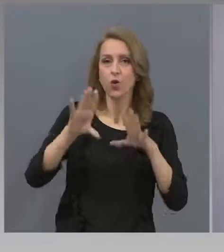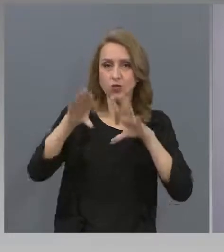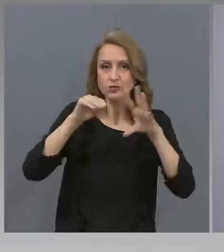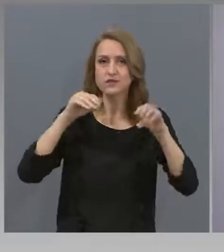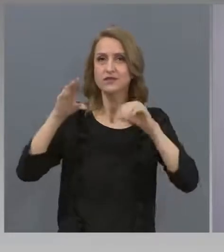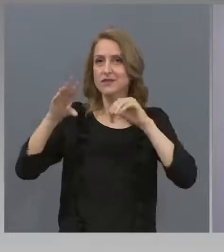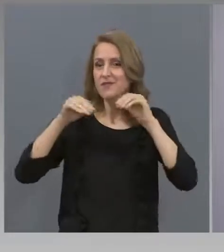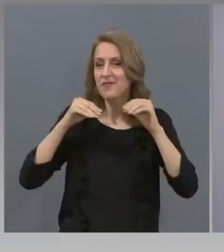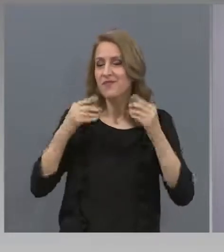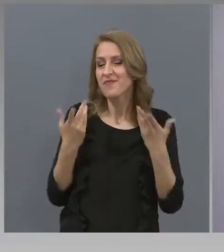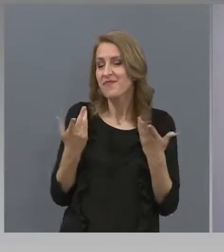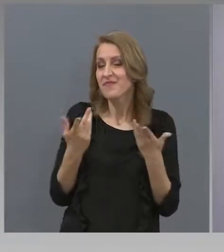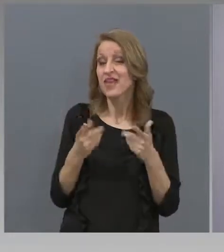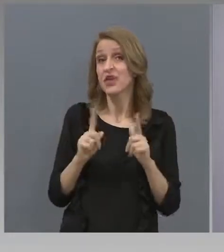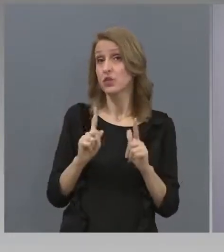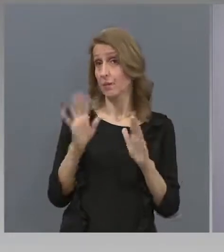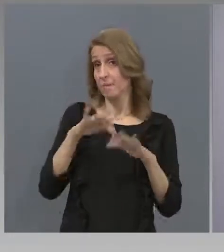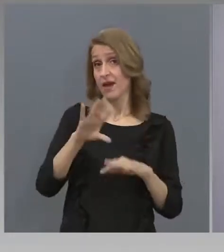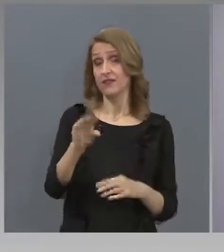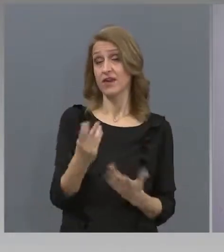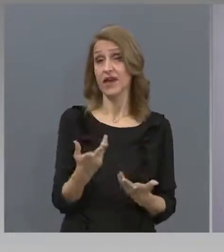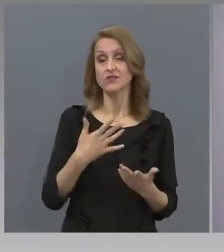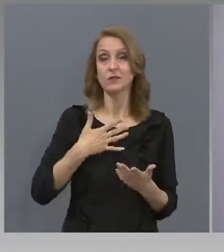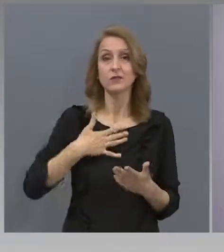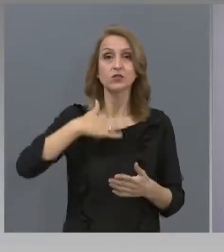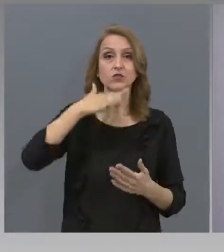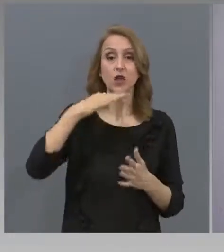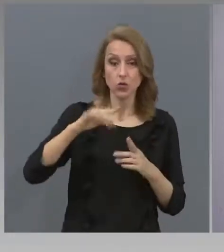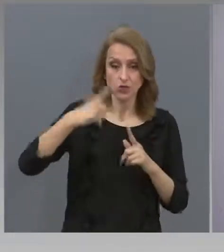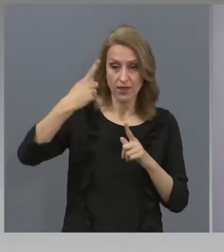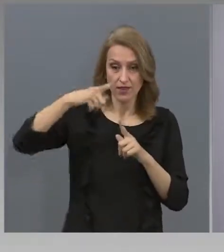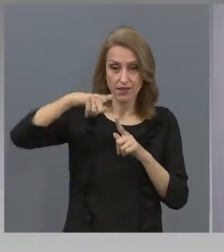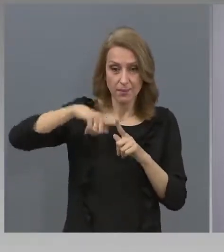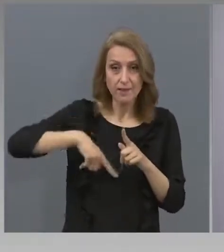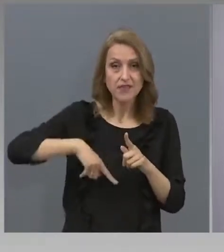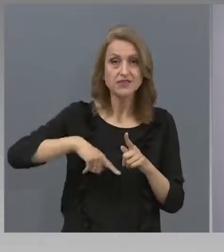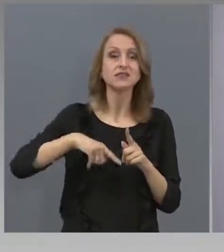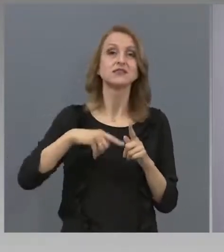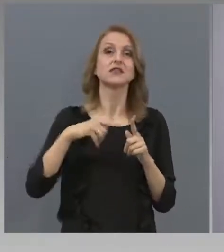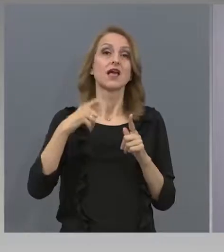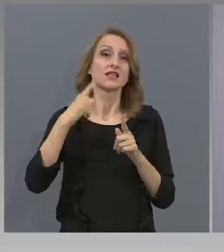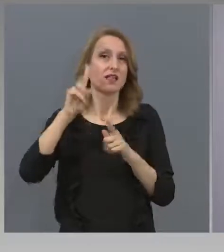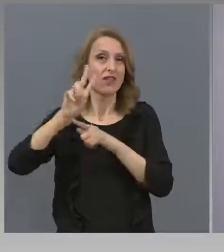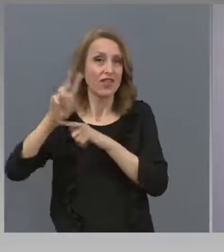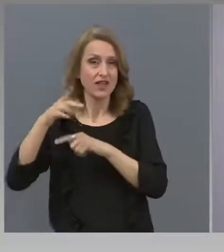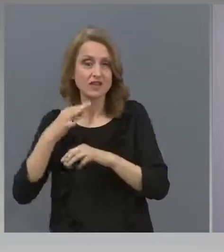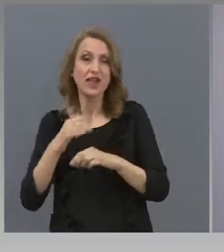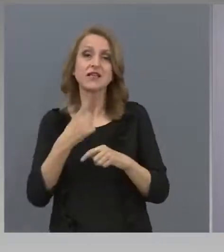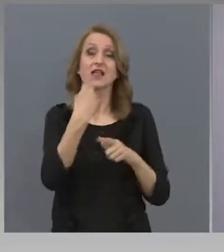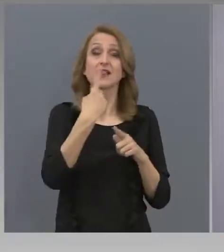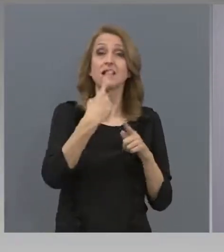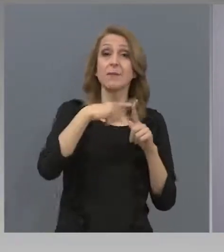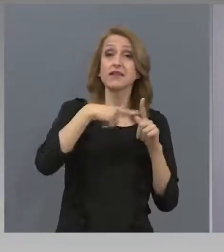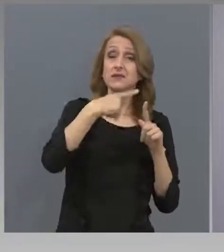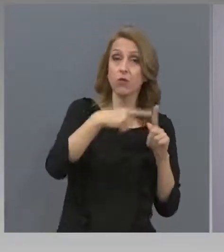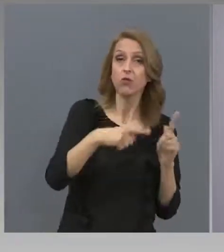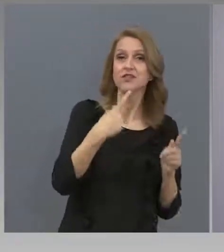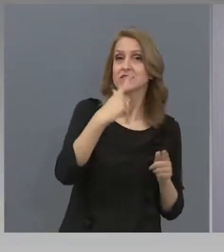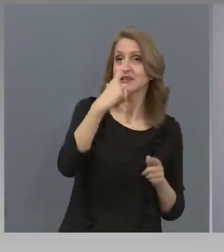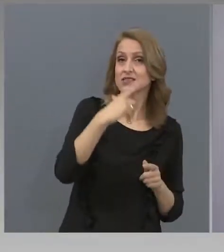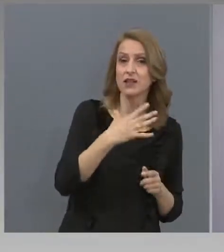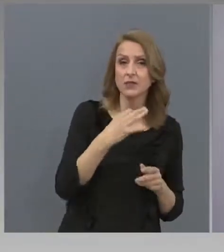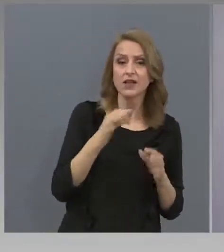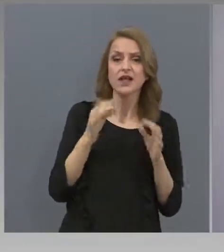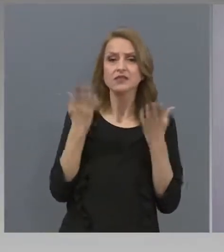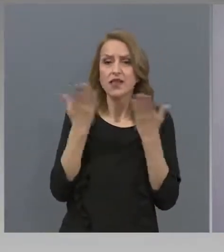пак ви казвам, имат месец за 12-ти клас, месец и половина за 7-ми клас да се концентрират точно върху